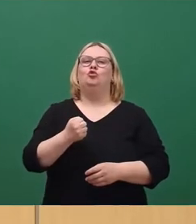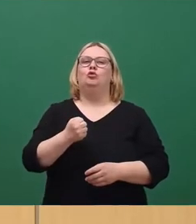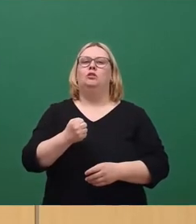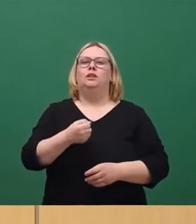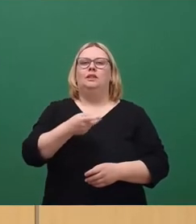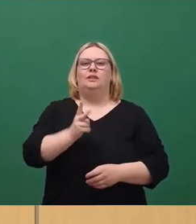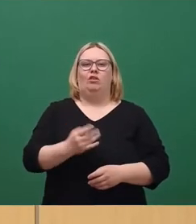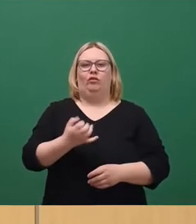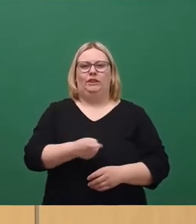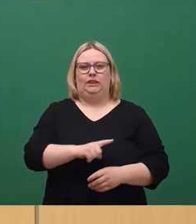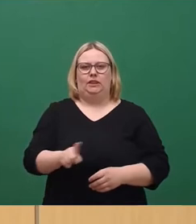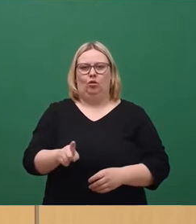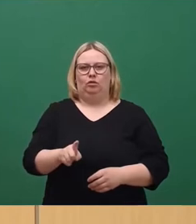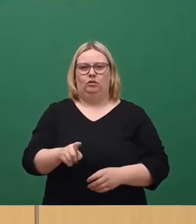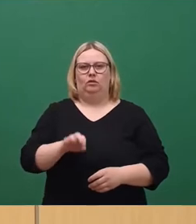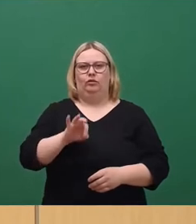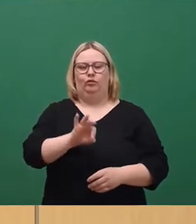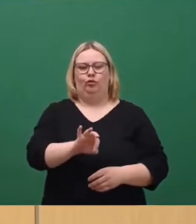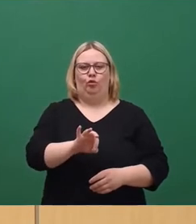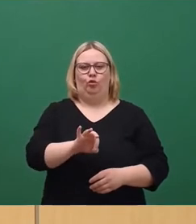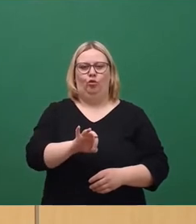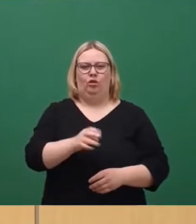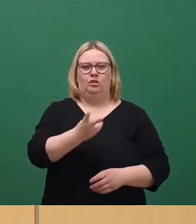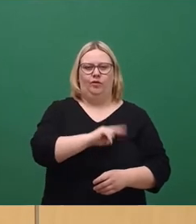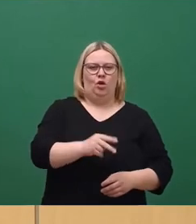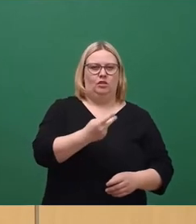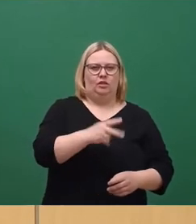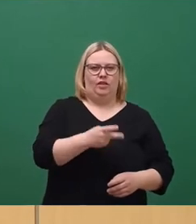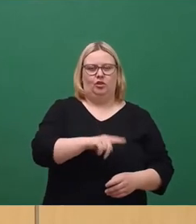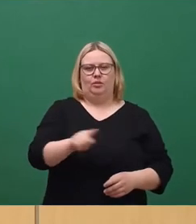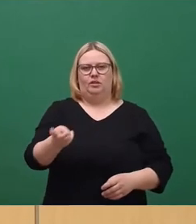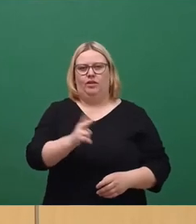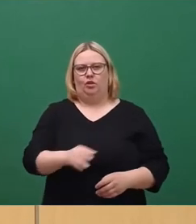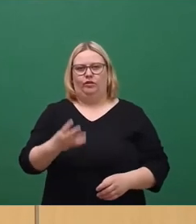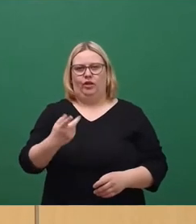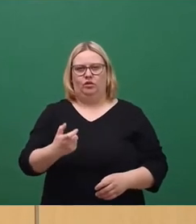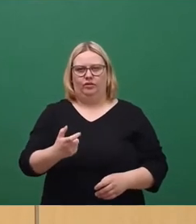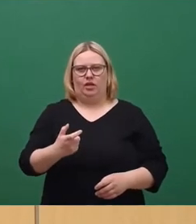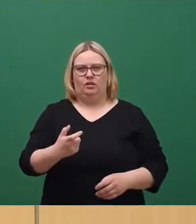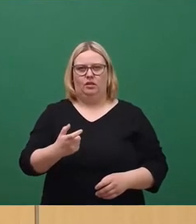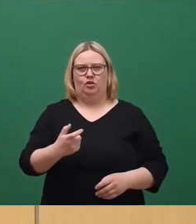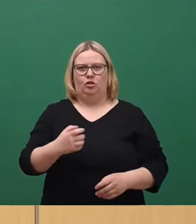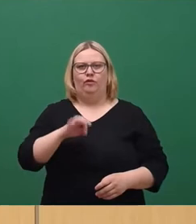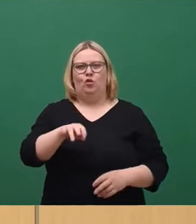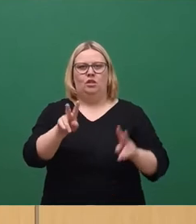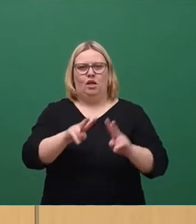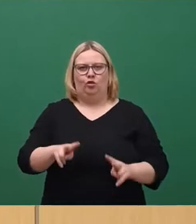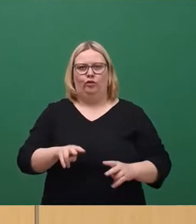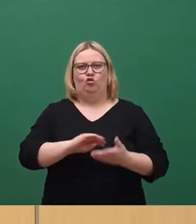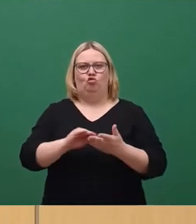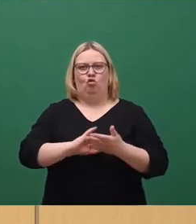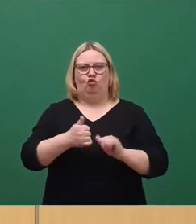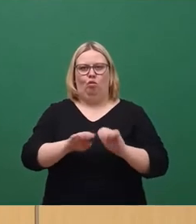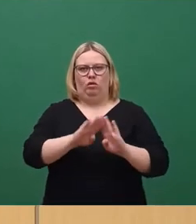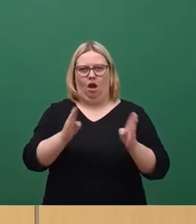.000 für die Jahre 2022 bis 2024 zusätzlich in die Sanierung von Schulsporthallen